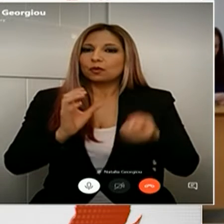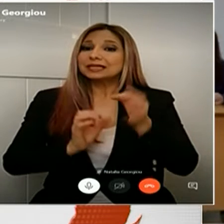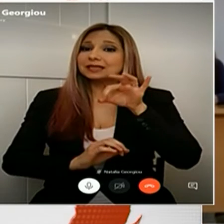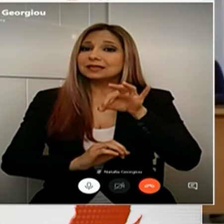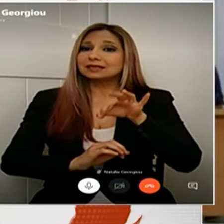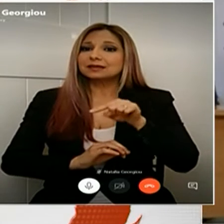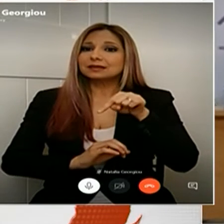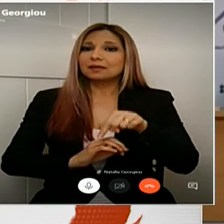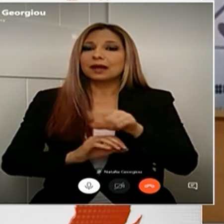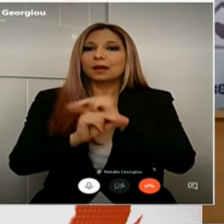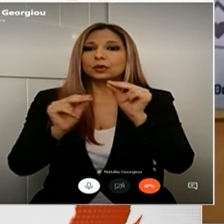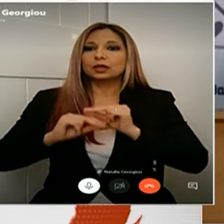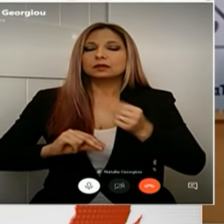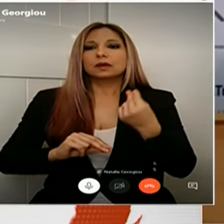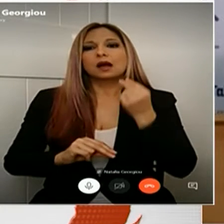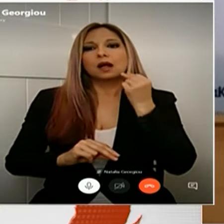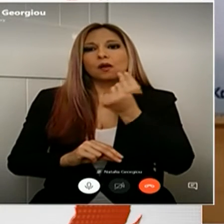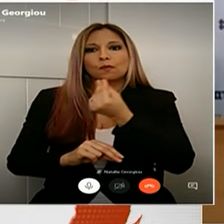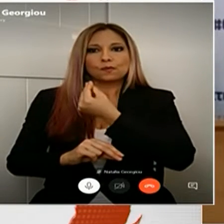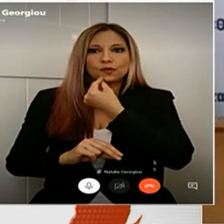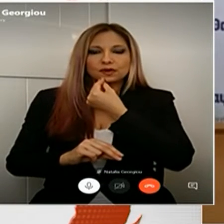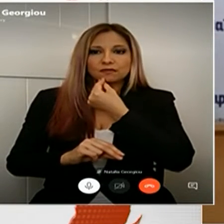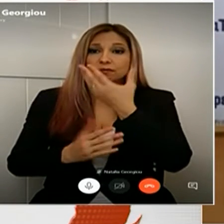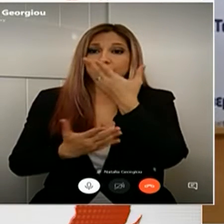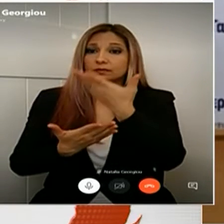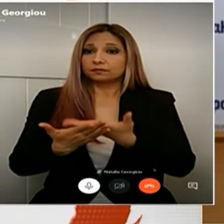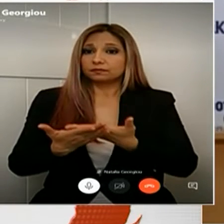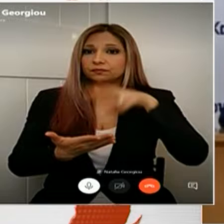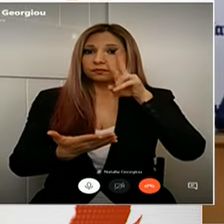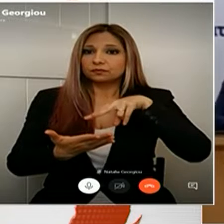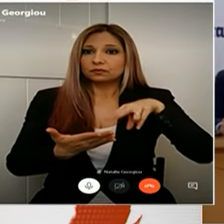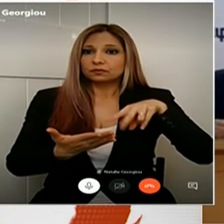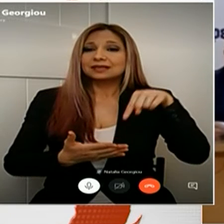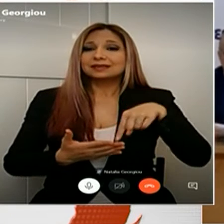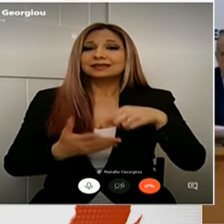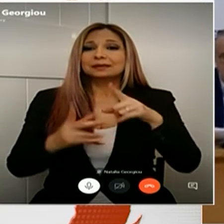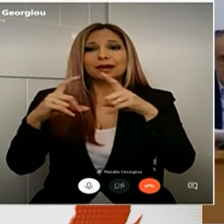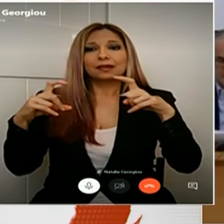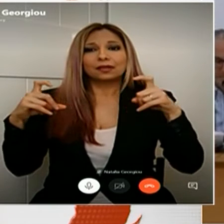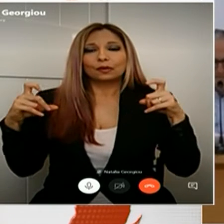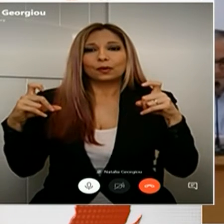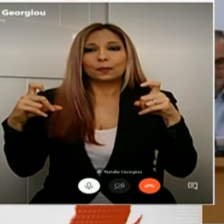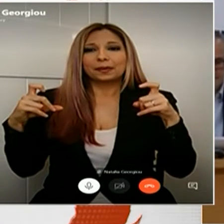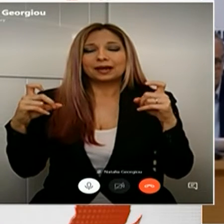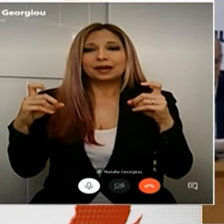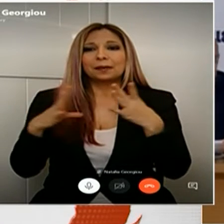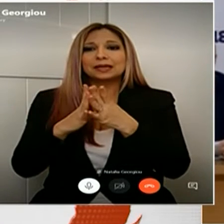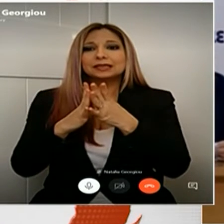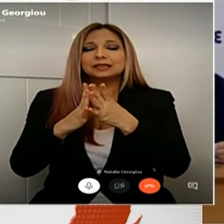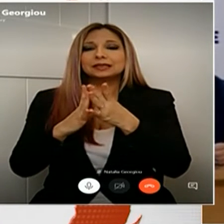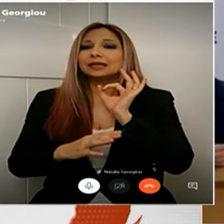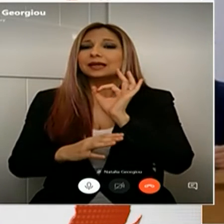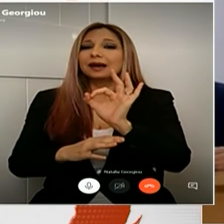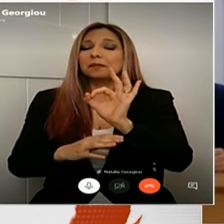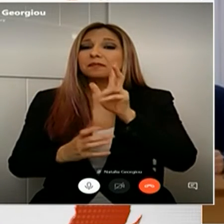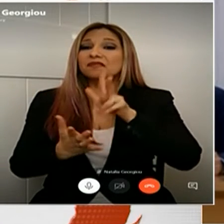Καλησπέρα σας. Έχουν μπροστά μου τα σημερινά δεδομένα για τα νέα περιστατικά COVID-19. Τα νέα επιβεωμένα κρούσματα